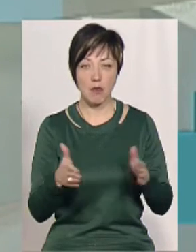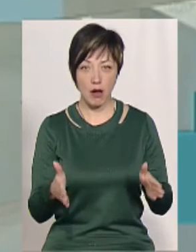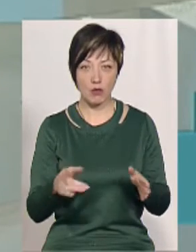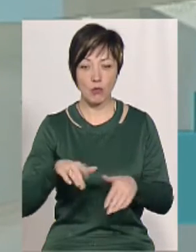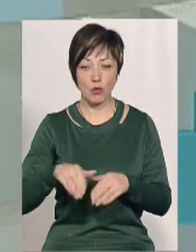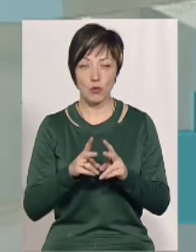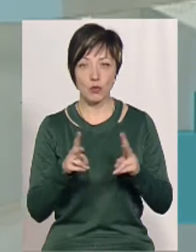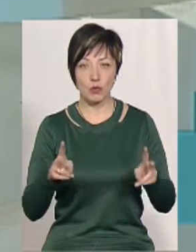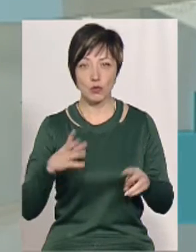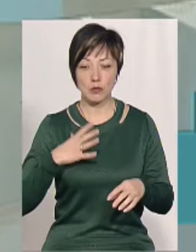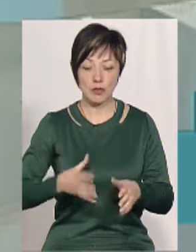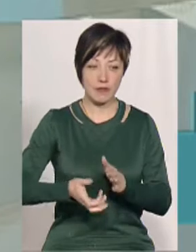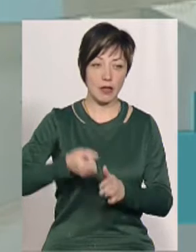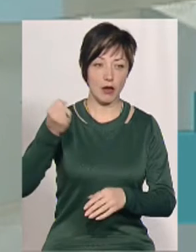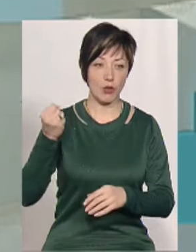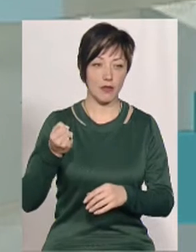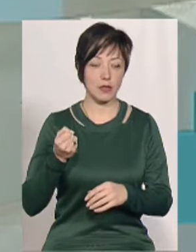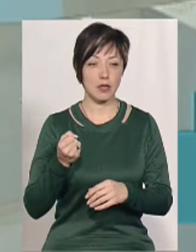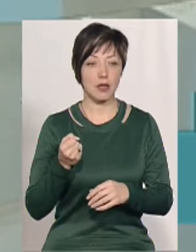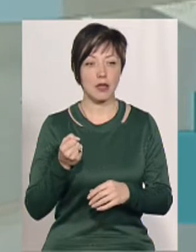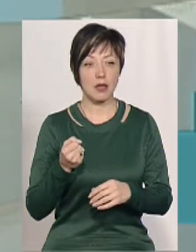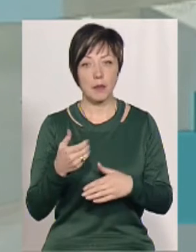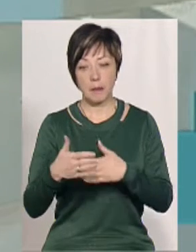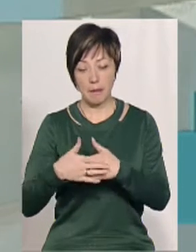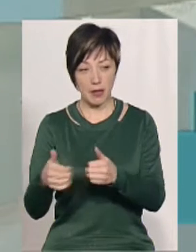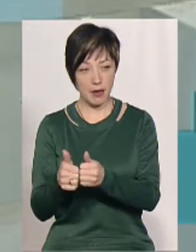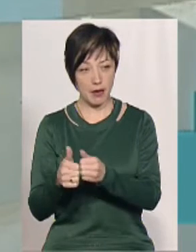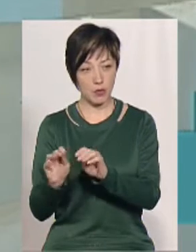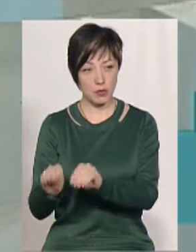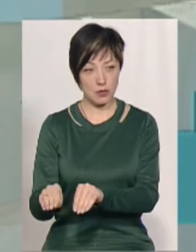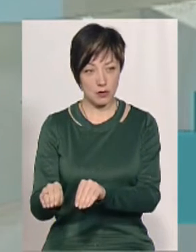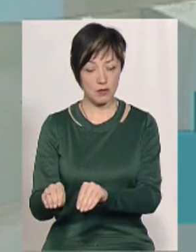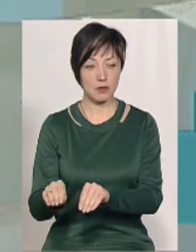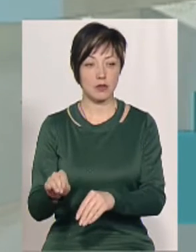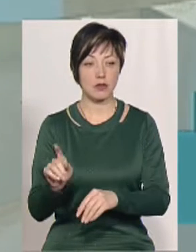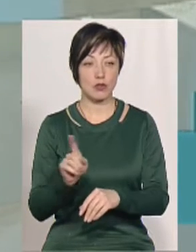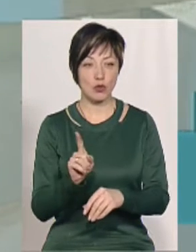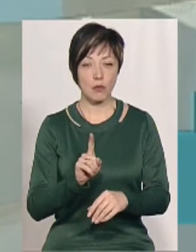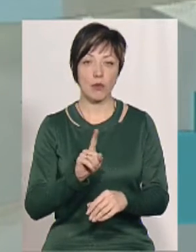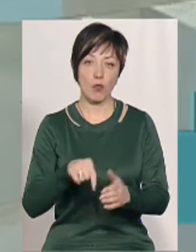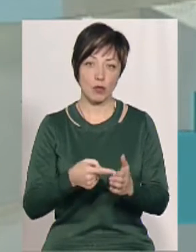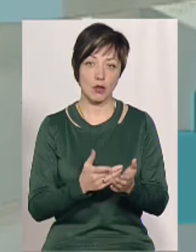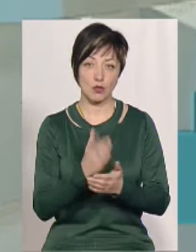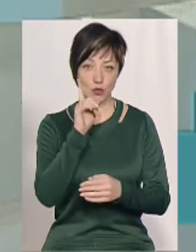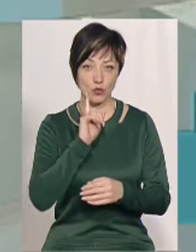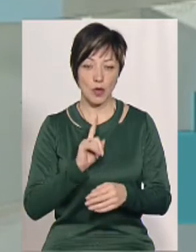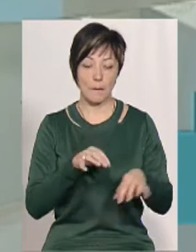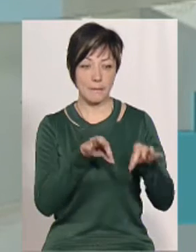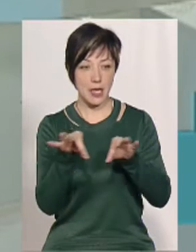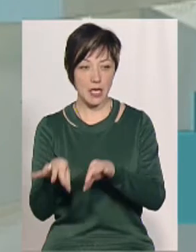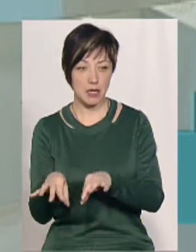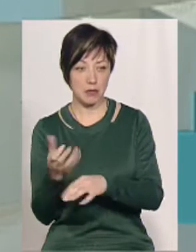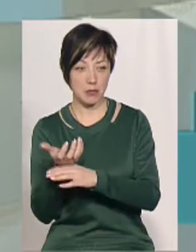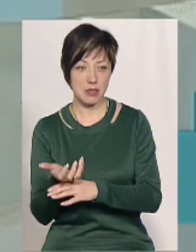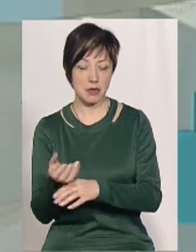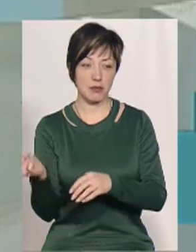бак, щоб потім хтось їх мусить звідти витягувати, а десь біля цього злежити, щоб комунальні служби зручніше було приїхати,